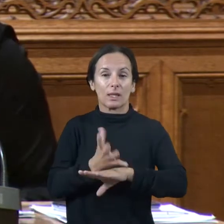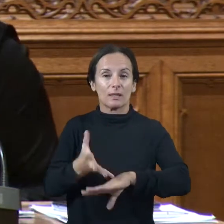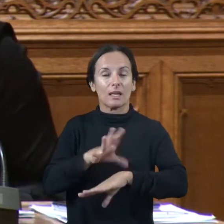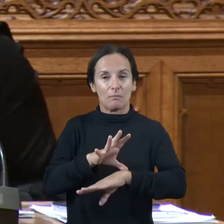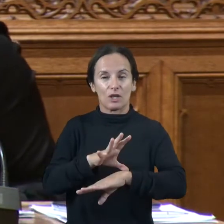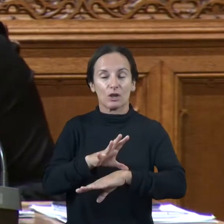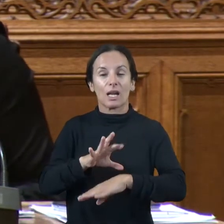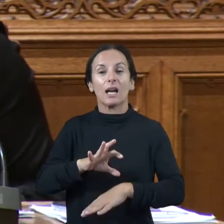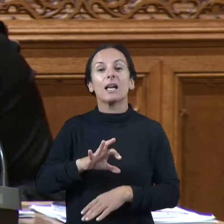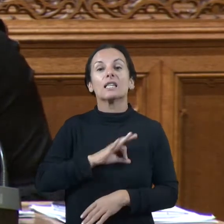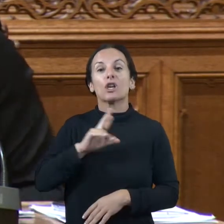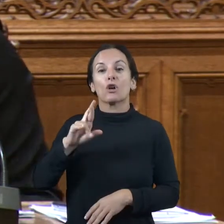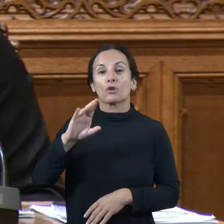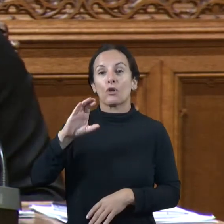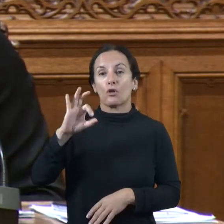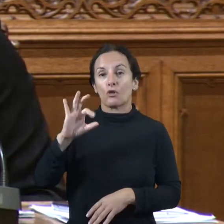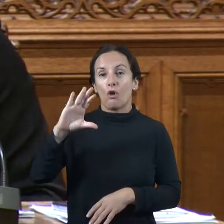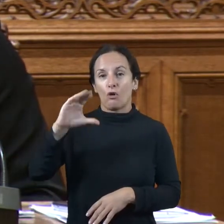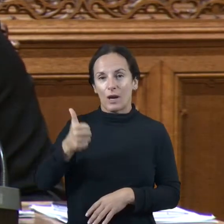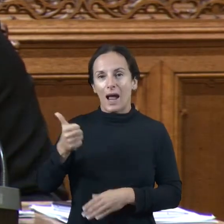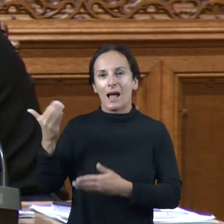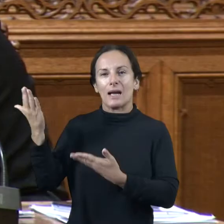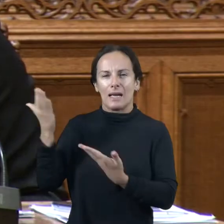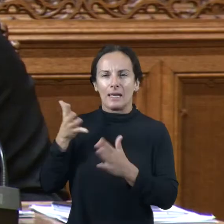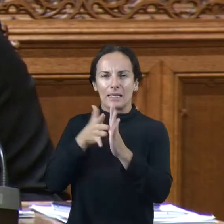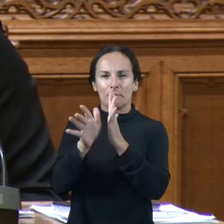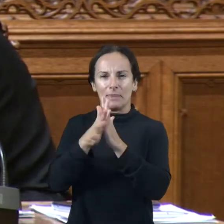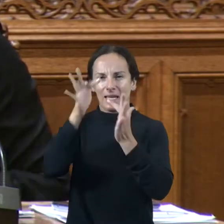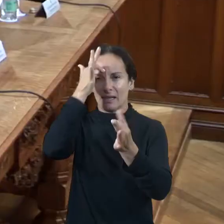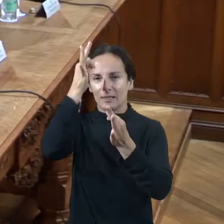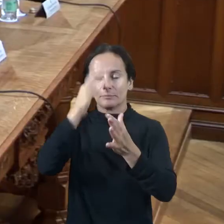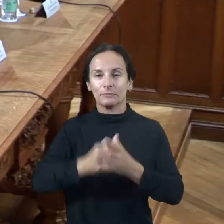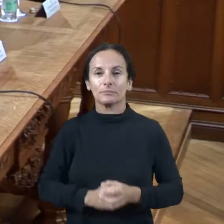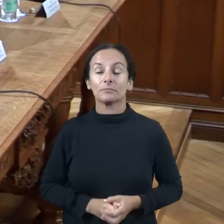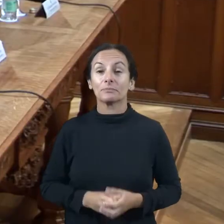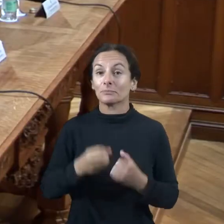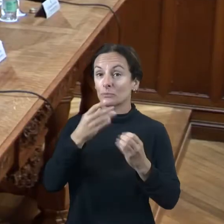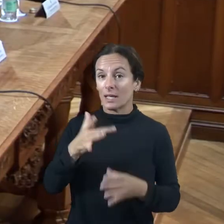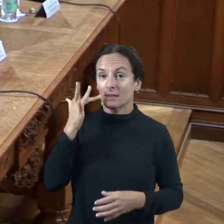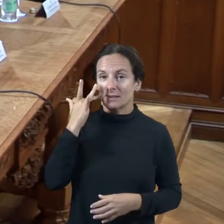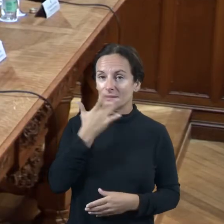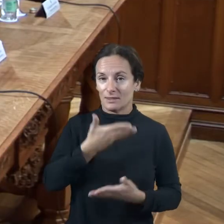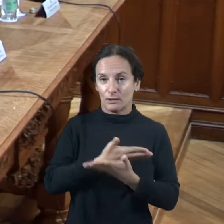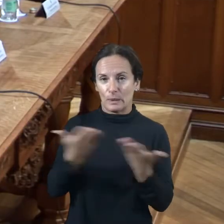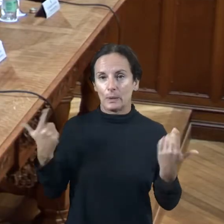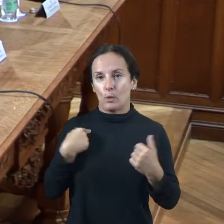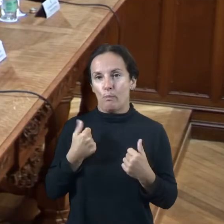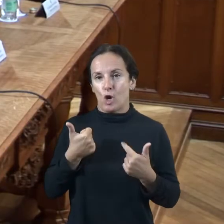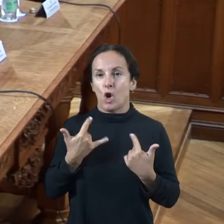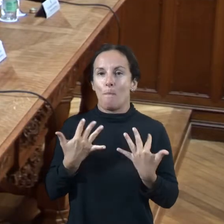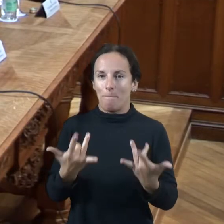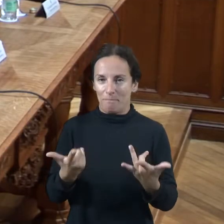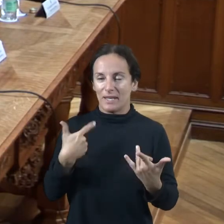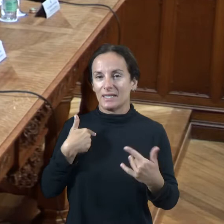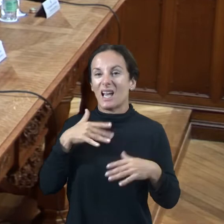per avançar a la paraula la nena Miquel Hola bones tardes a tots bueno farem un pot de dia perquè és un document que ja vos hem avançat